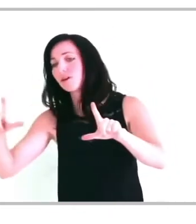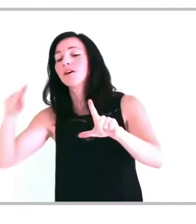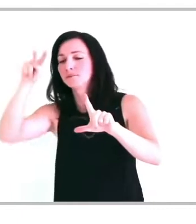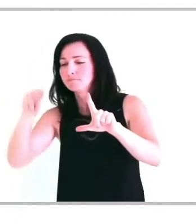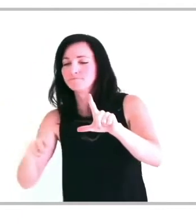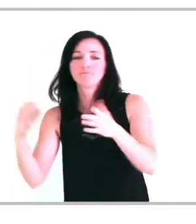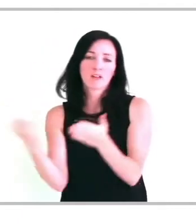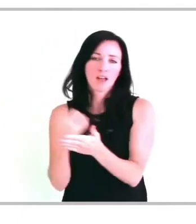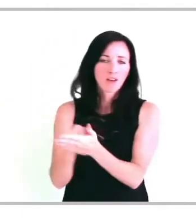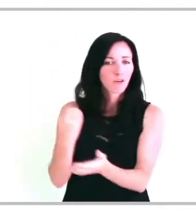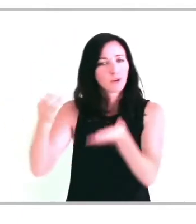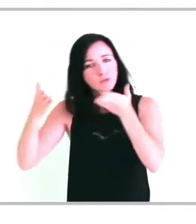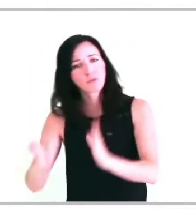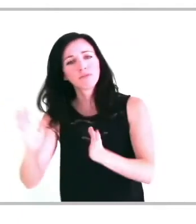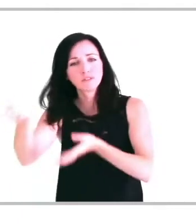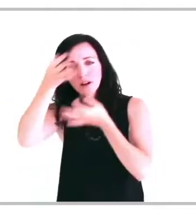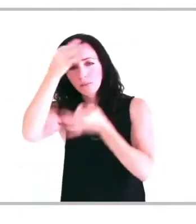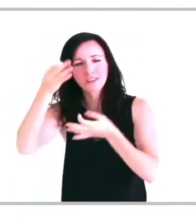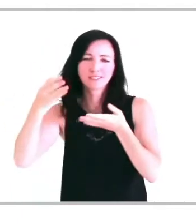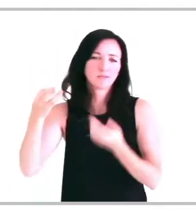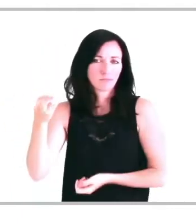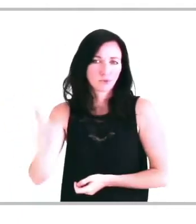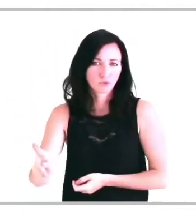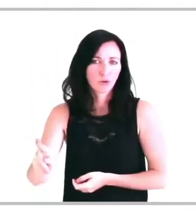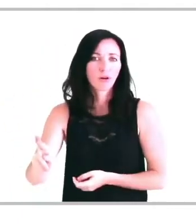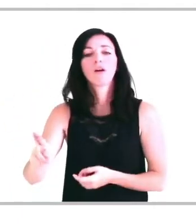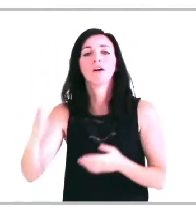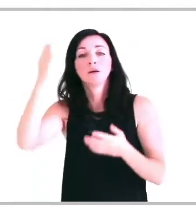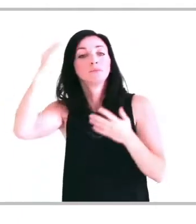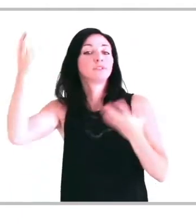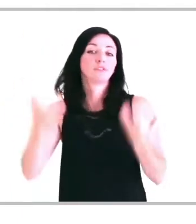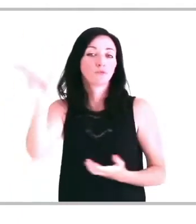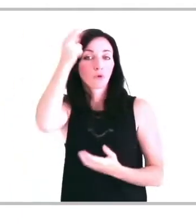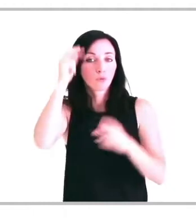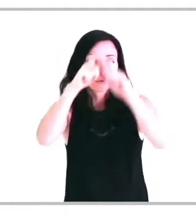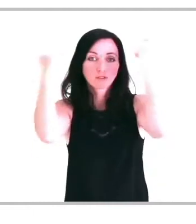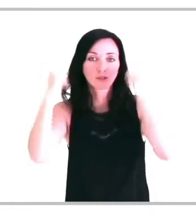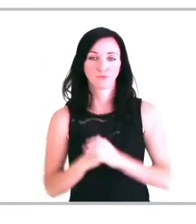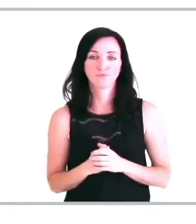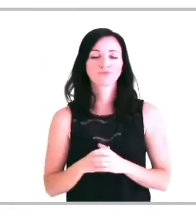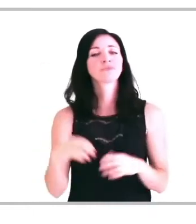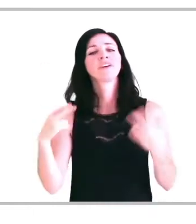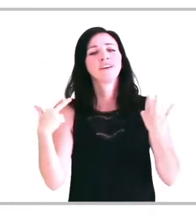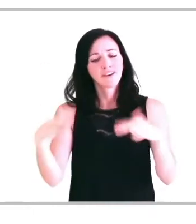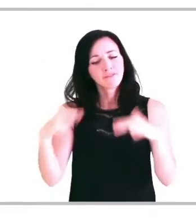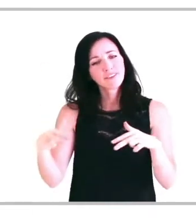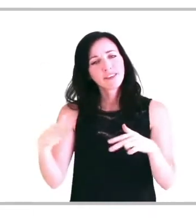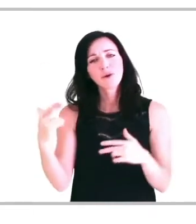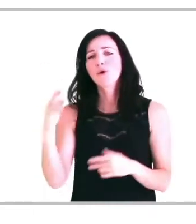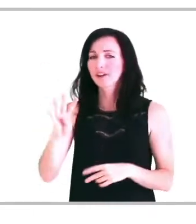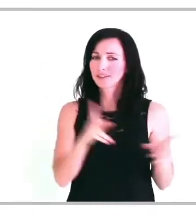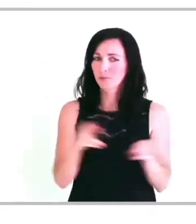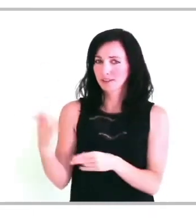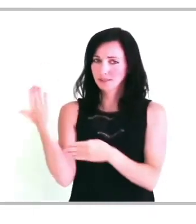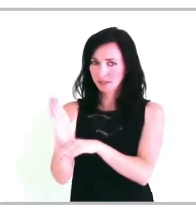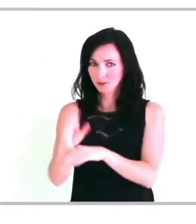articles de T-Business sur le sujet sur notre site internet, vous y trouverez également les sources officielles fiables pour comprendre ce